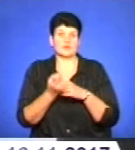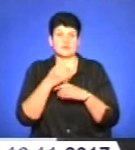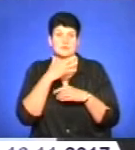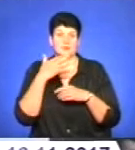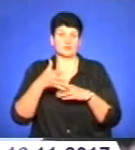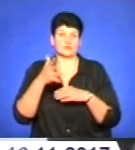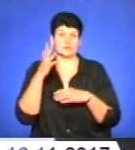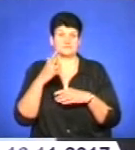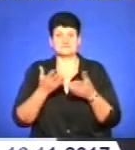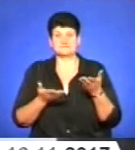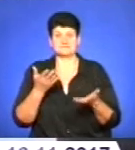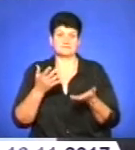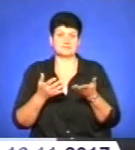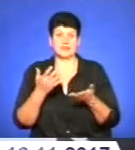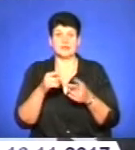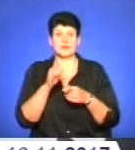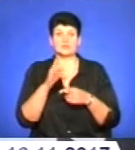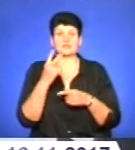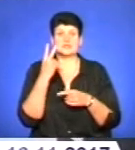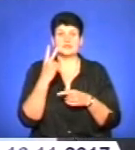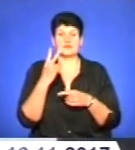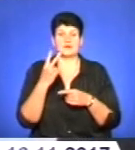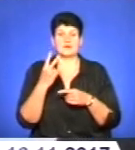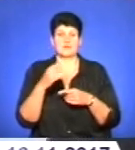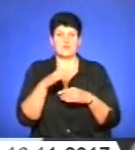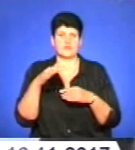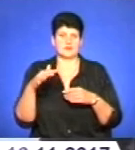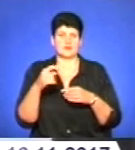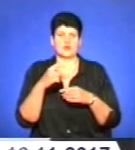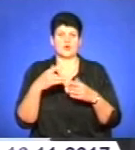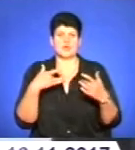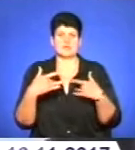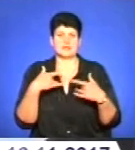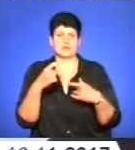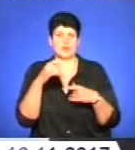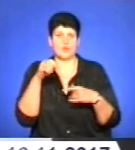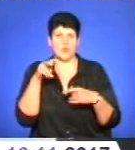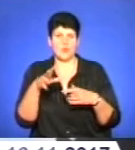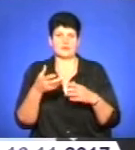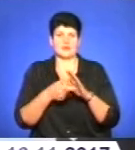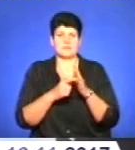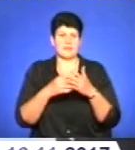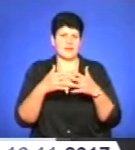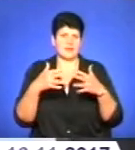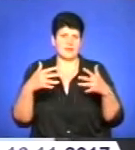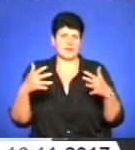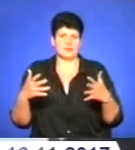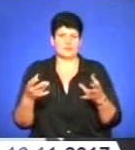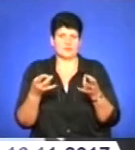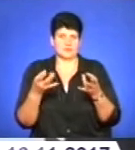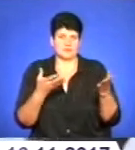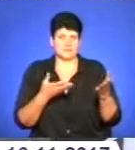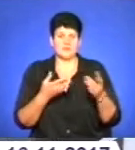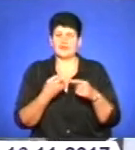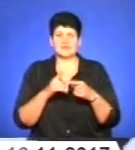сумнівною. Хоча вони аргументовують, що ніби там буде два поверхи концертних холів, якихось там кабінетів та потрібних березілів.